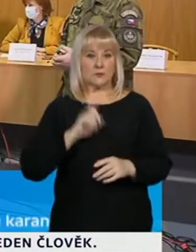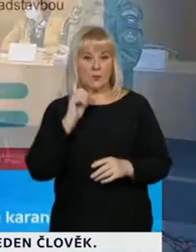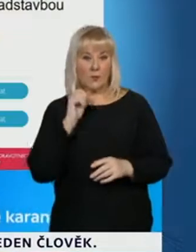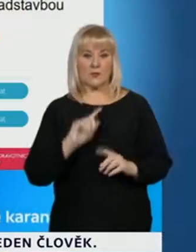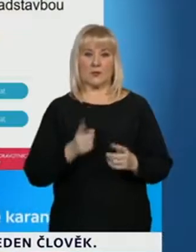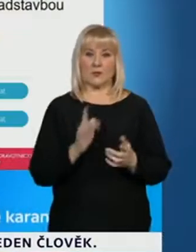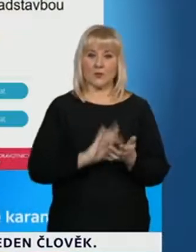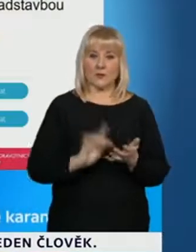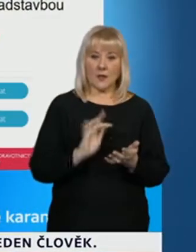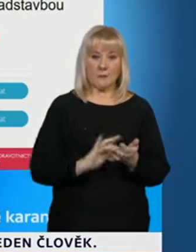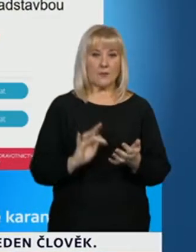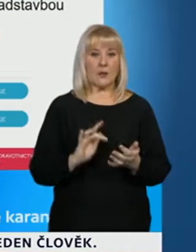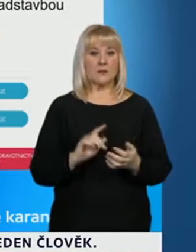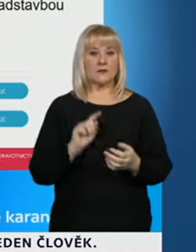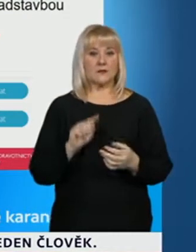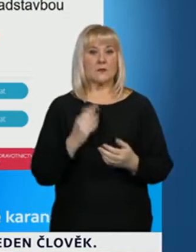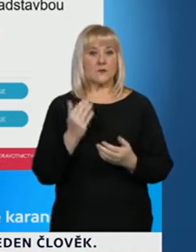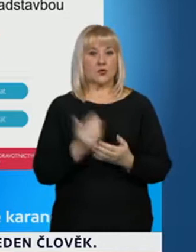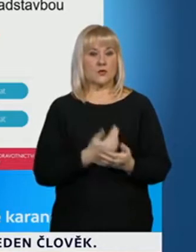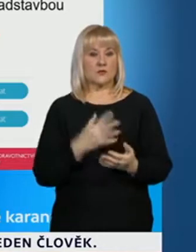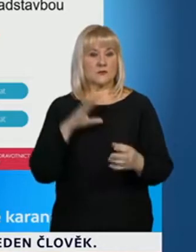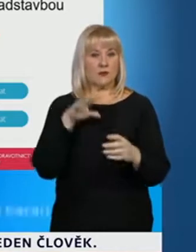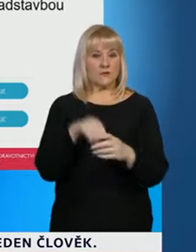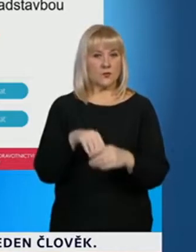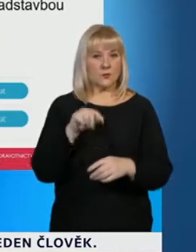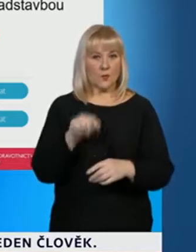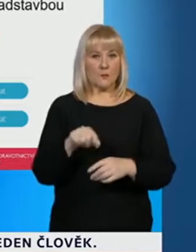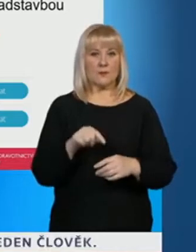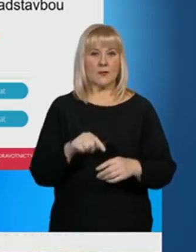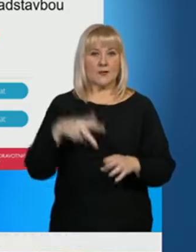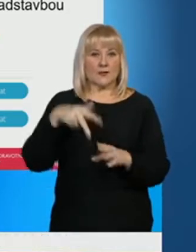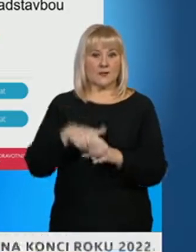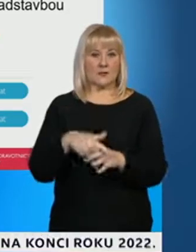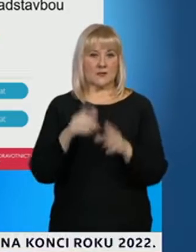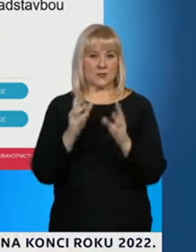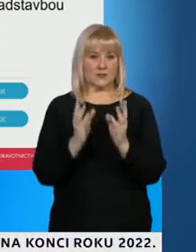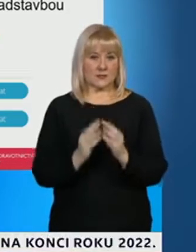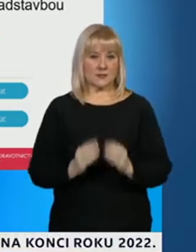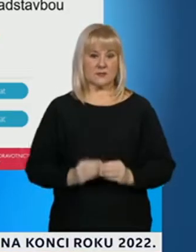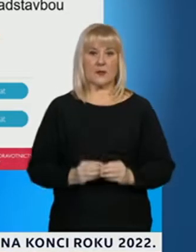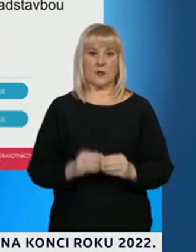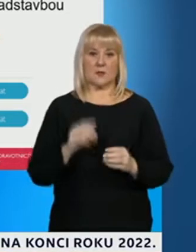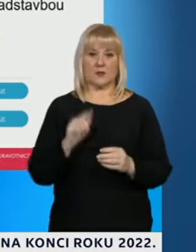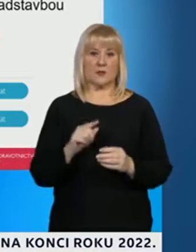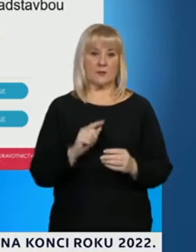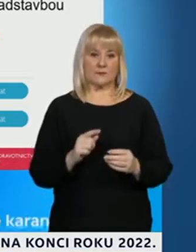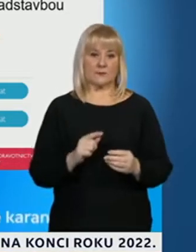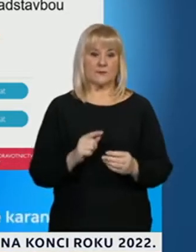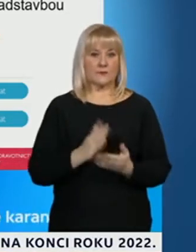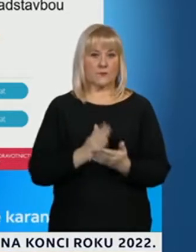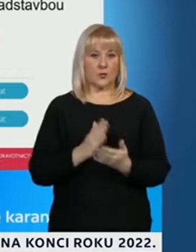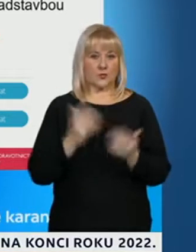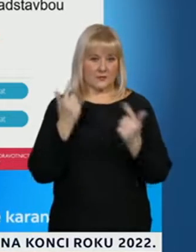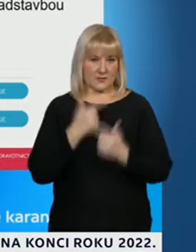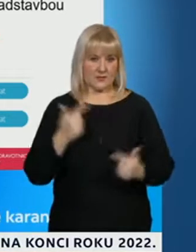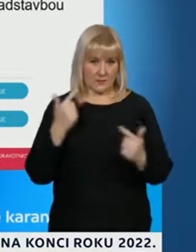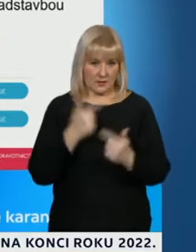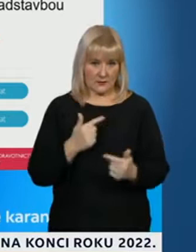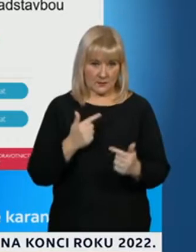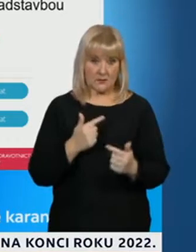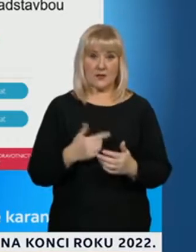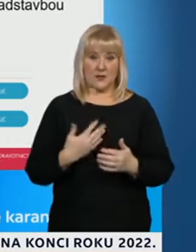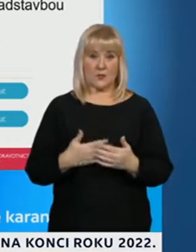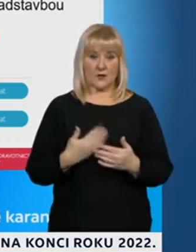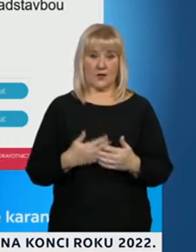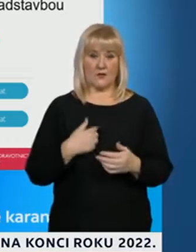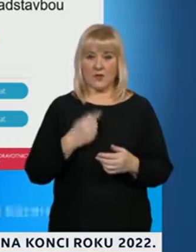tabletech, přístup v podstatě na rezervační portály, které jsme řešili právě a chtěli jsme